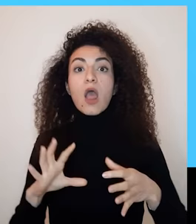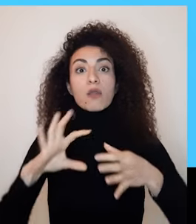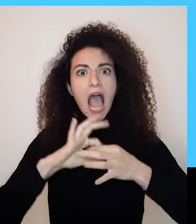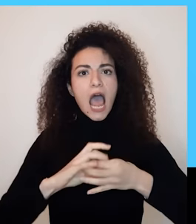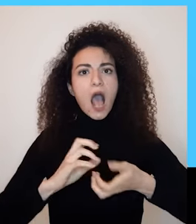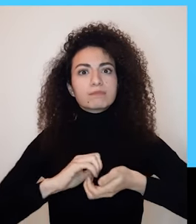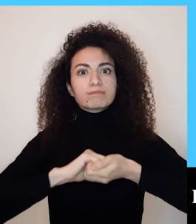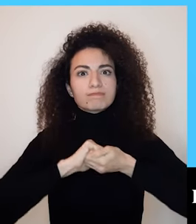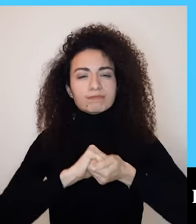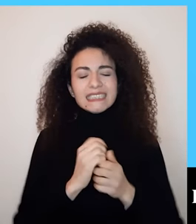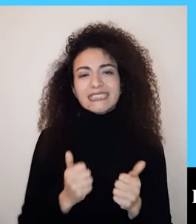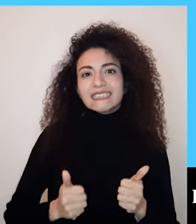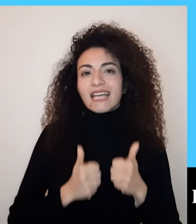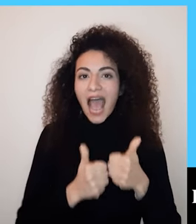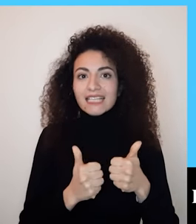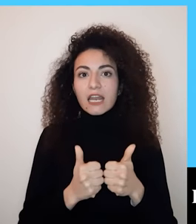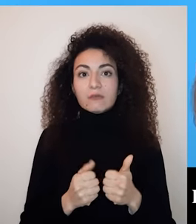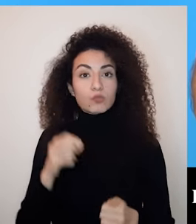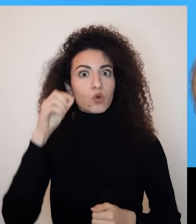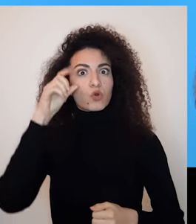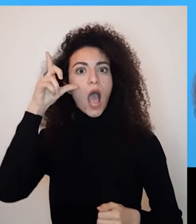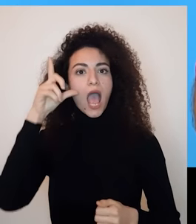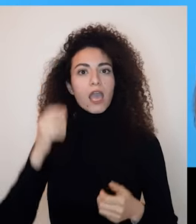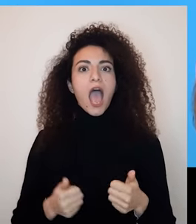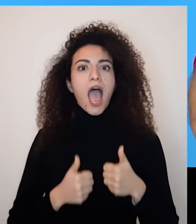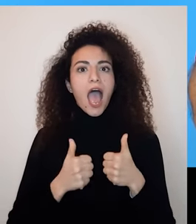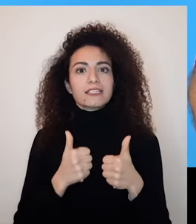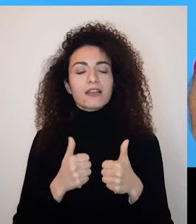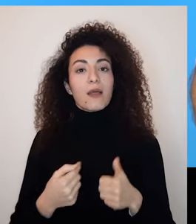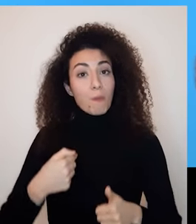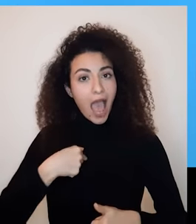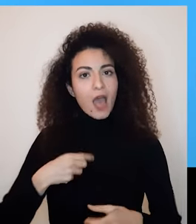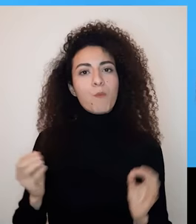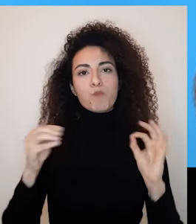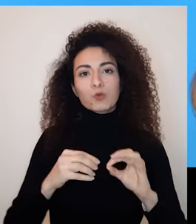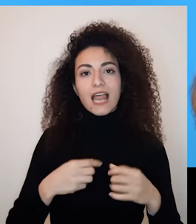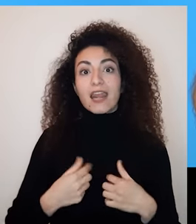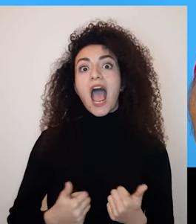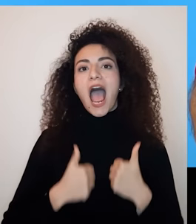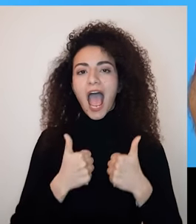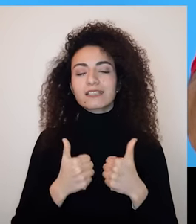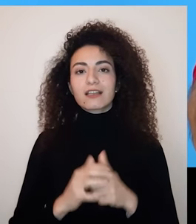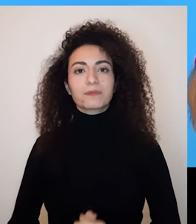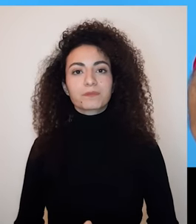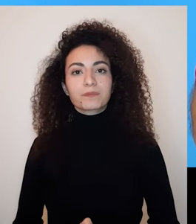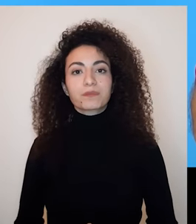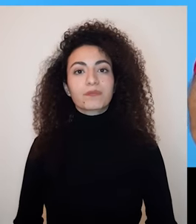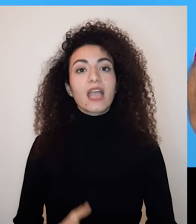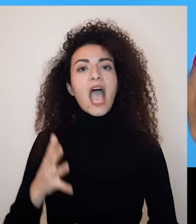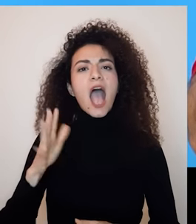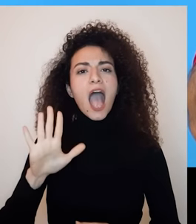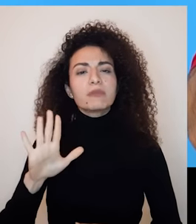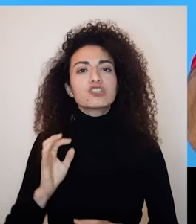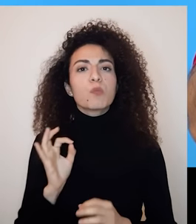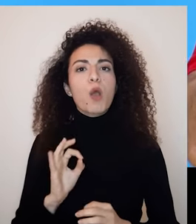لهذه الطوابق السابعة بالعلاقة وسيانتها باستمرار بغز العلاقة وبيسمحها تكون مكين لاختبار عميء للنضج والتحول